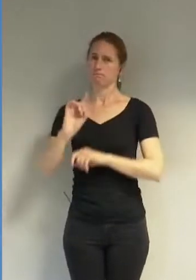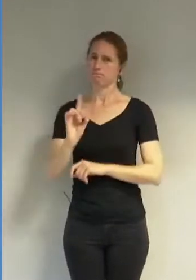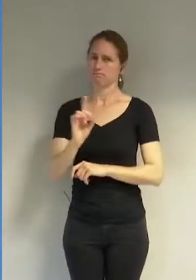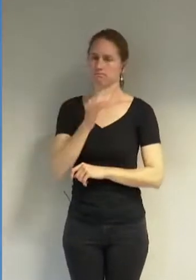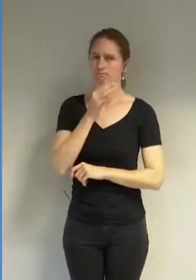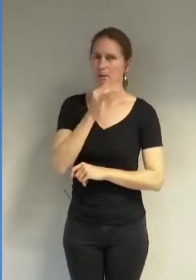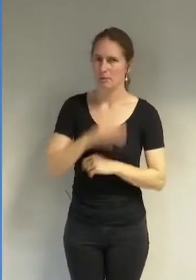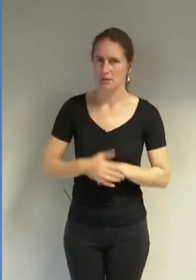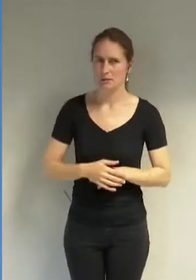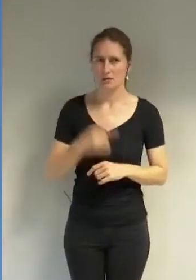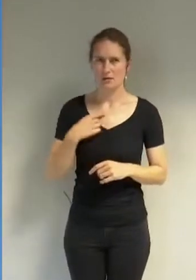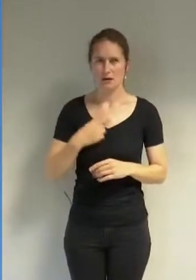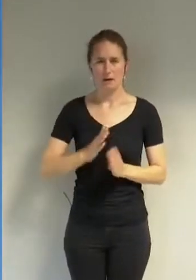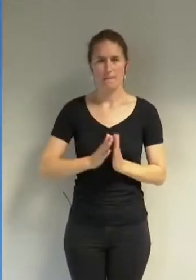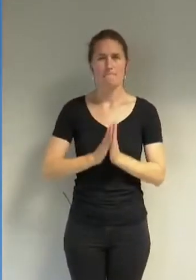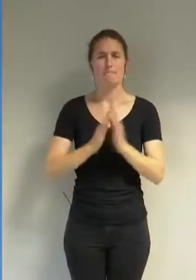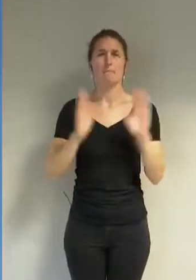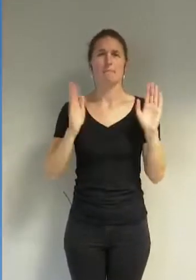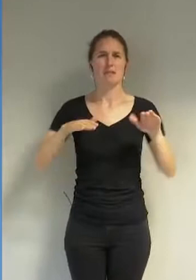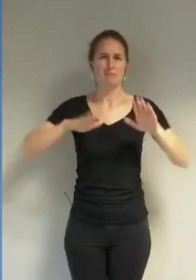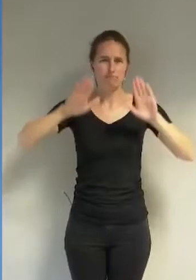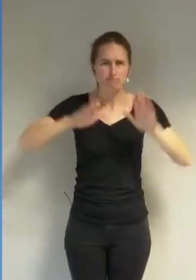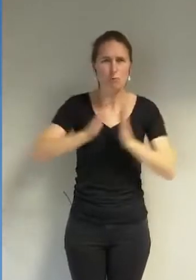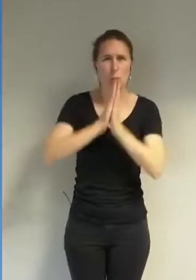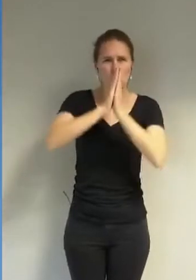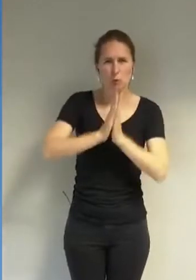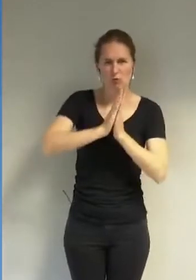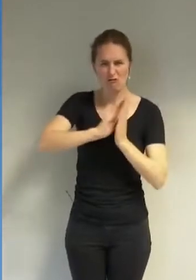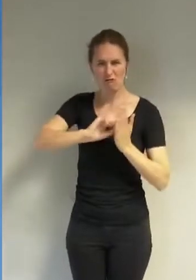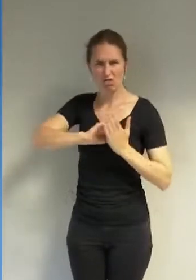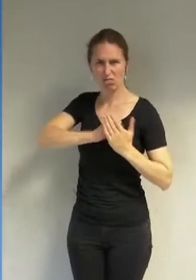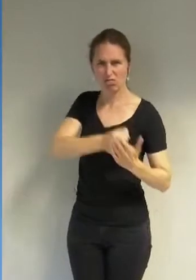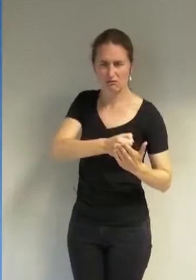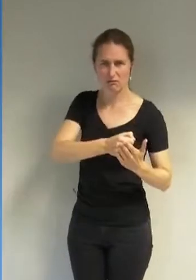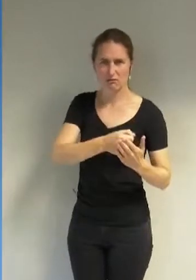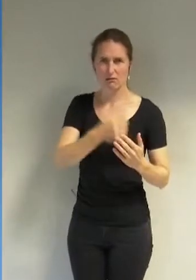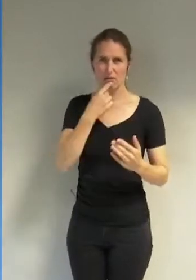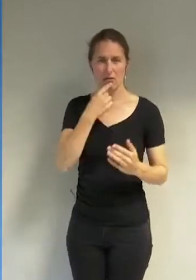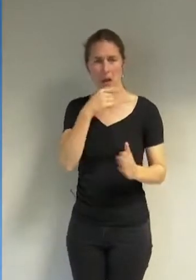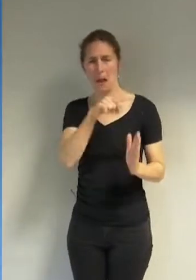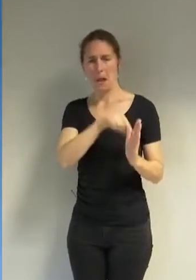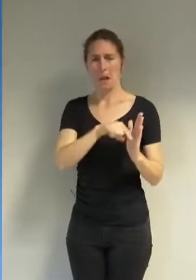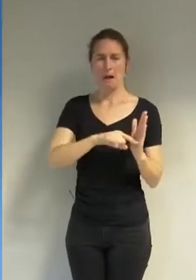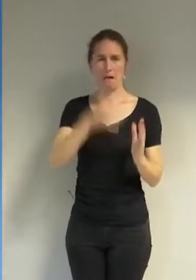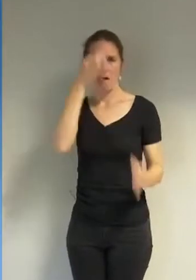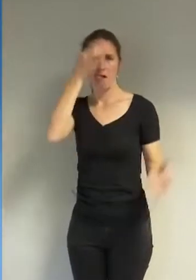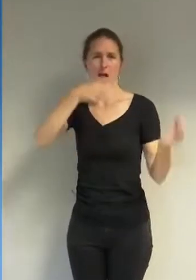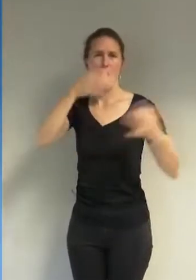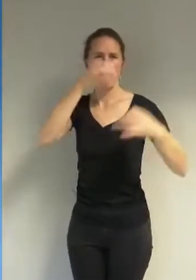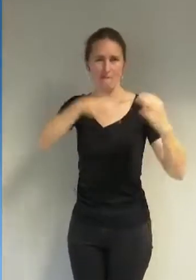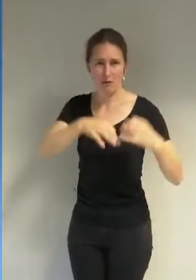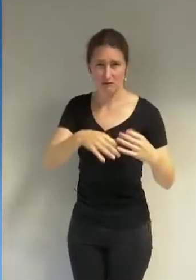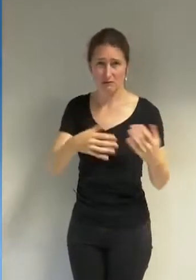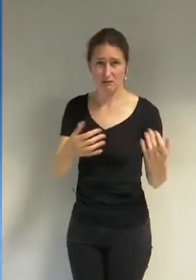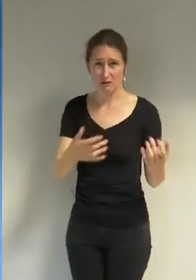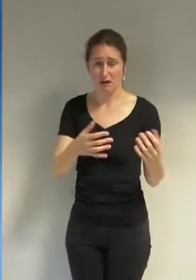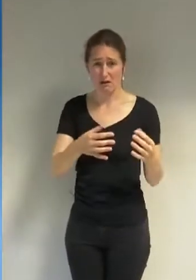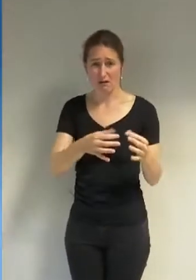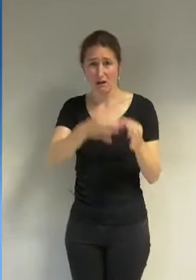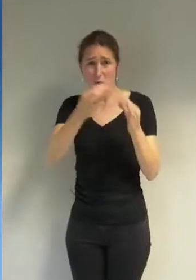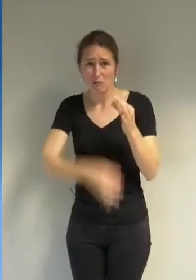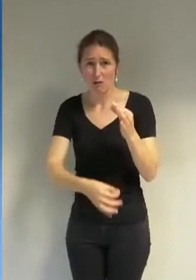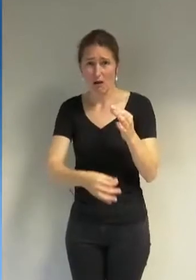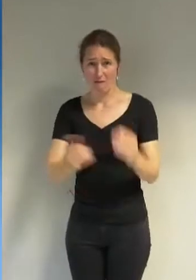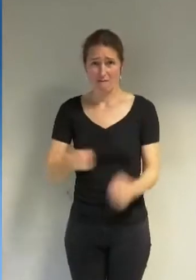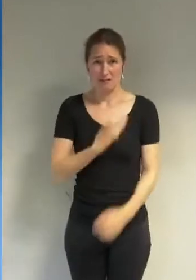fondamentaliste édicte et invente des règles dont les premières et permanentes victimes